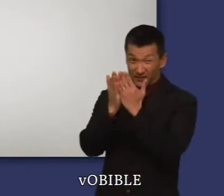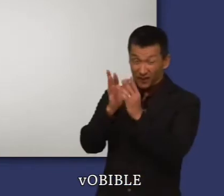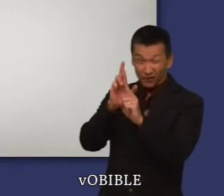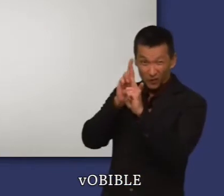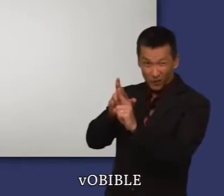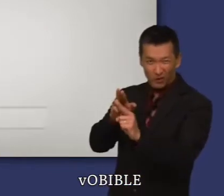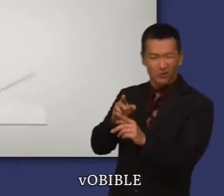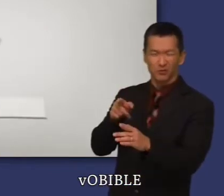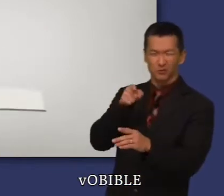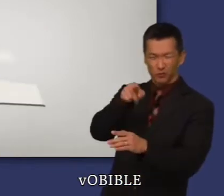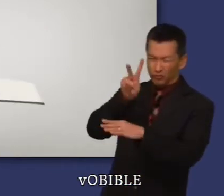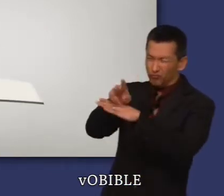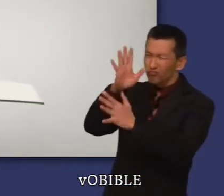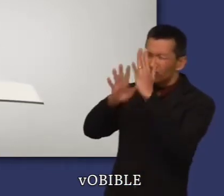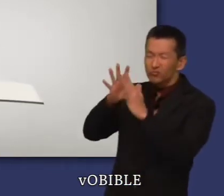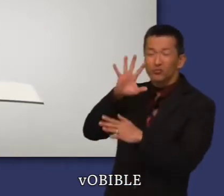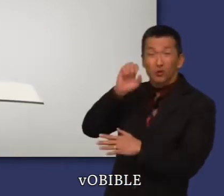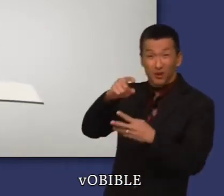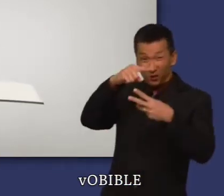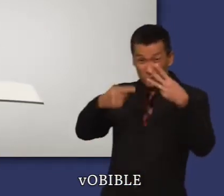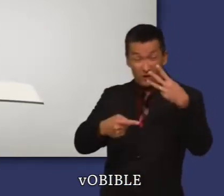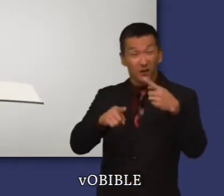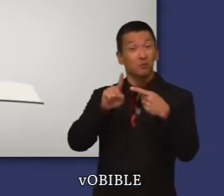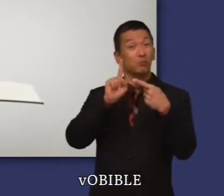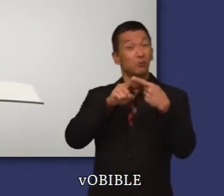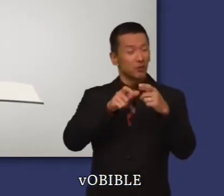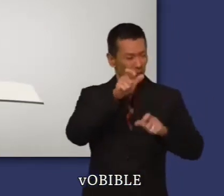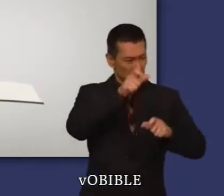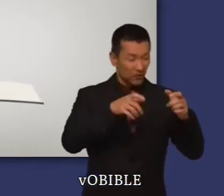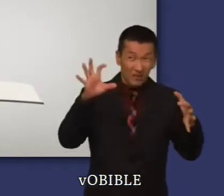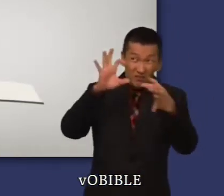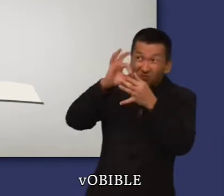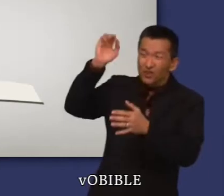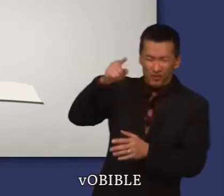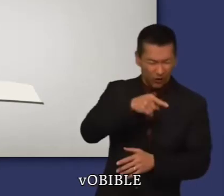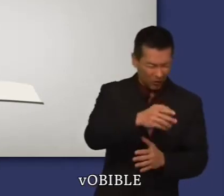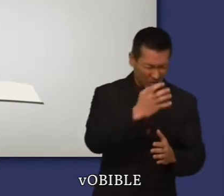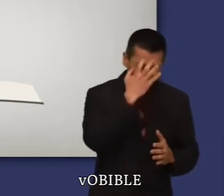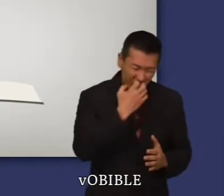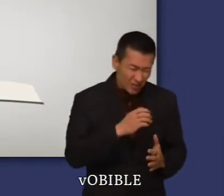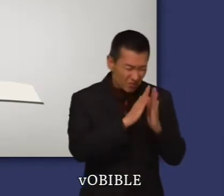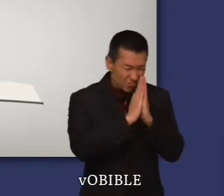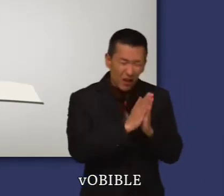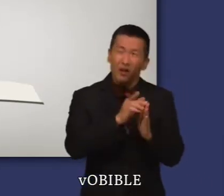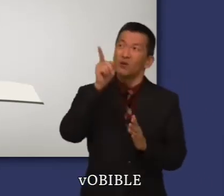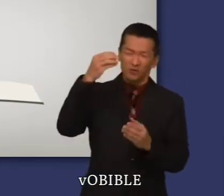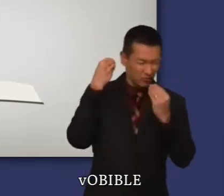» Au cours de votre lecture du livre de Ruth, voyez comment Jéhovah transforme le malheur en bonheur.